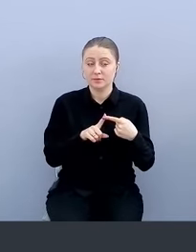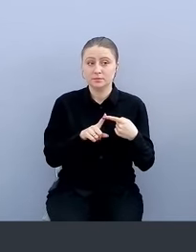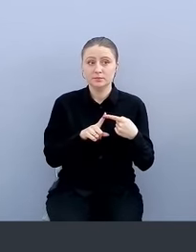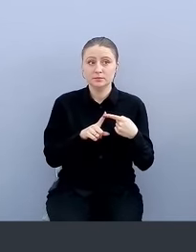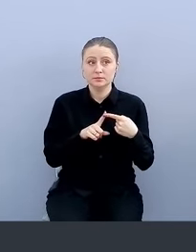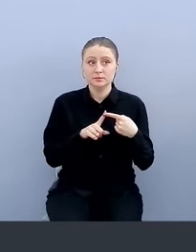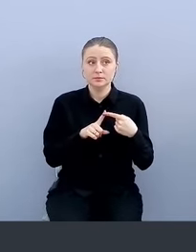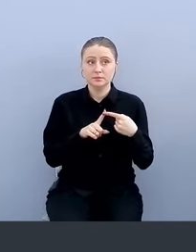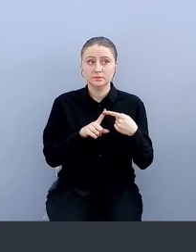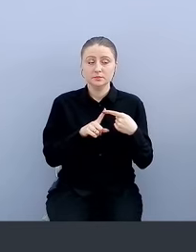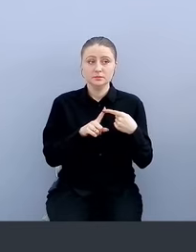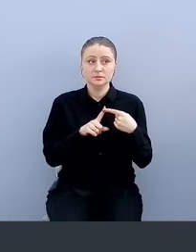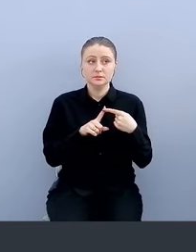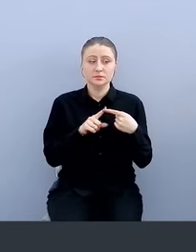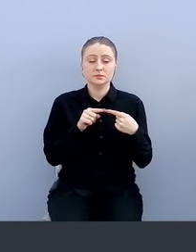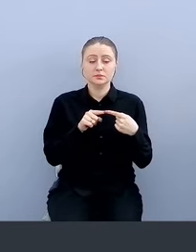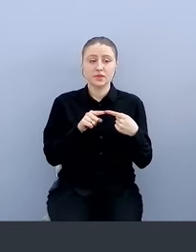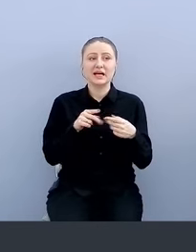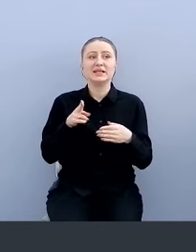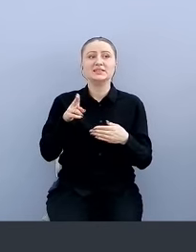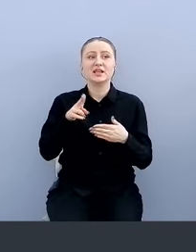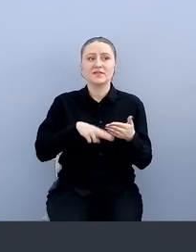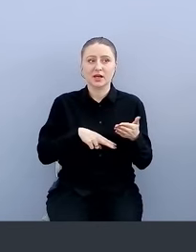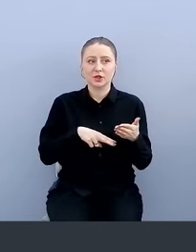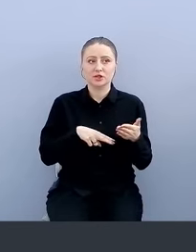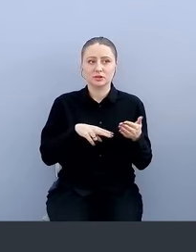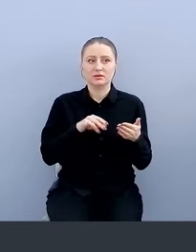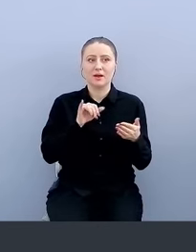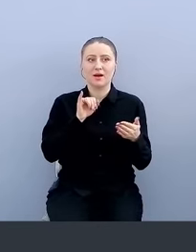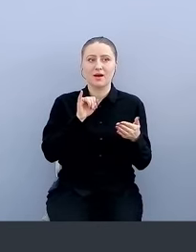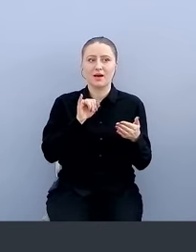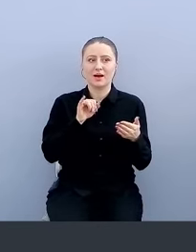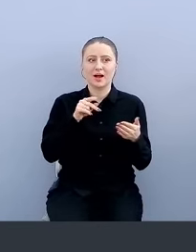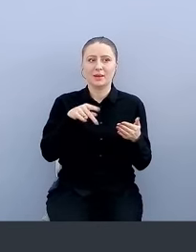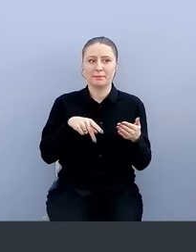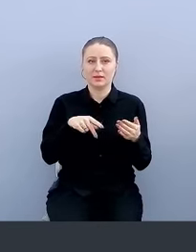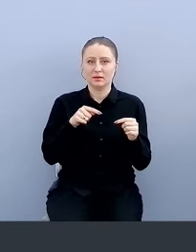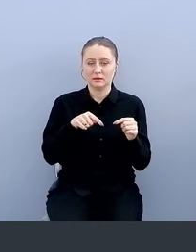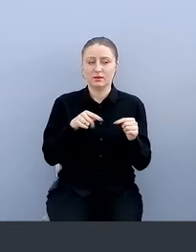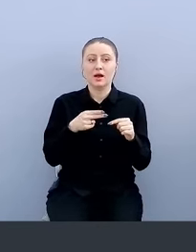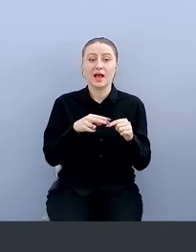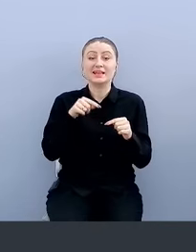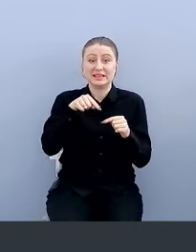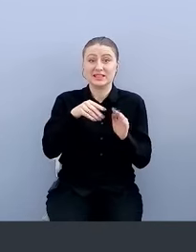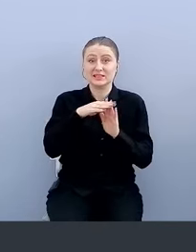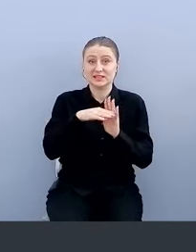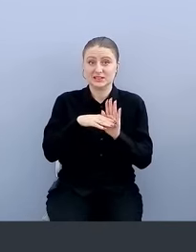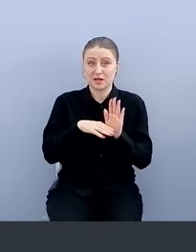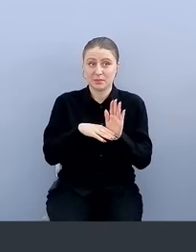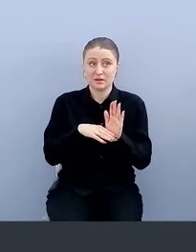certification authority наш и API. Это как раз та система, которая